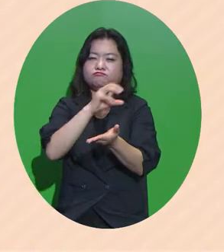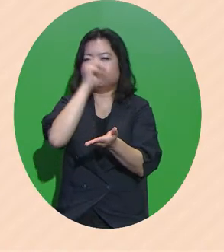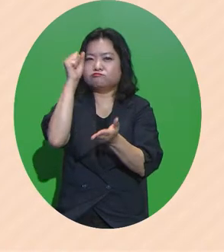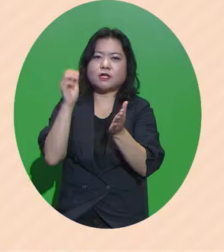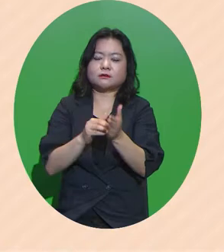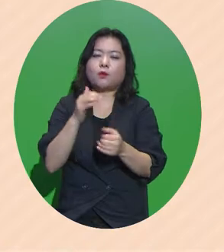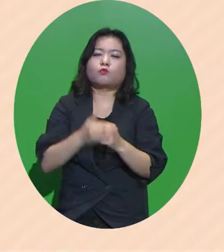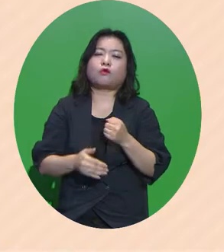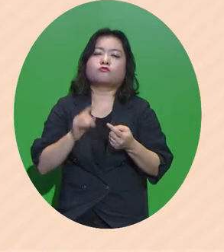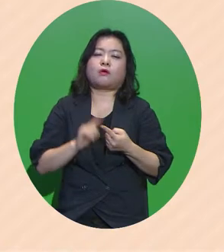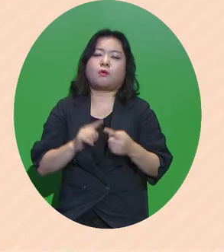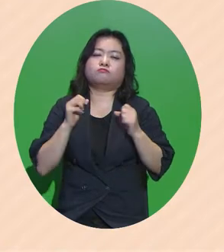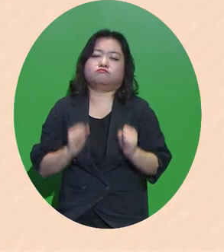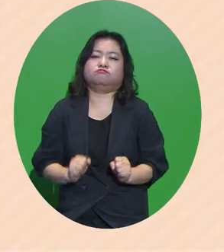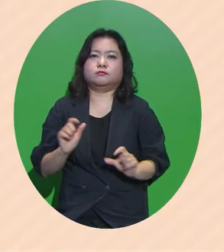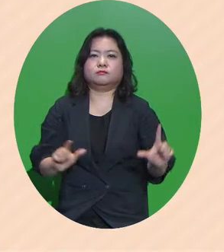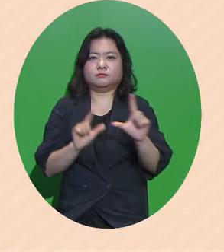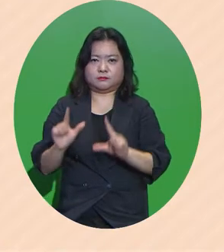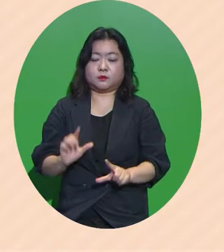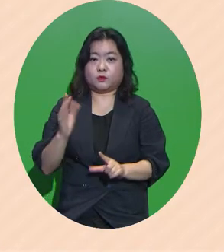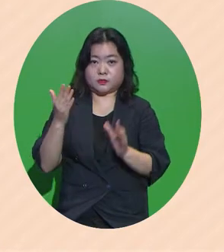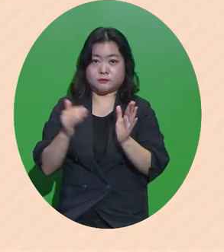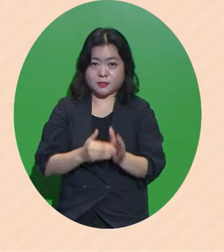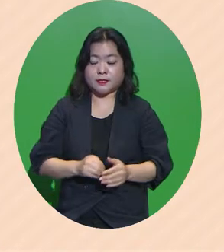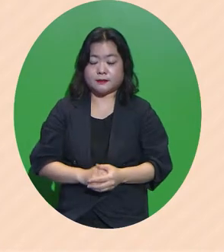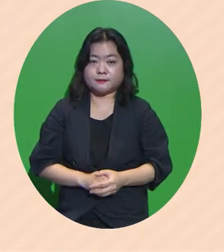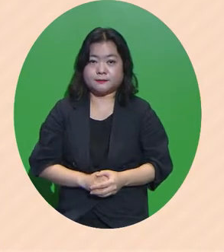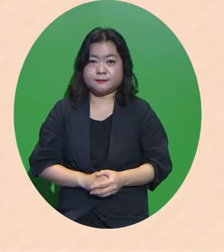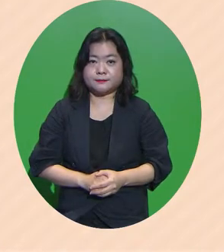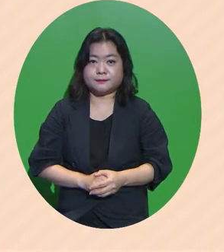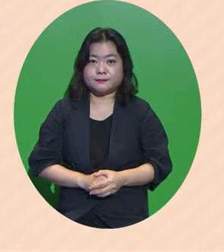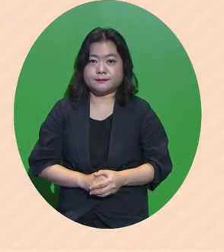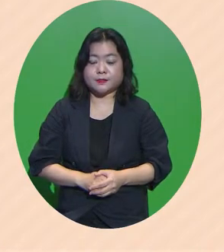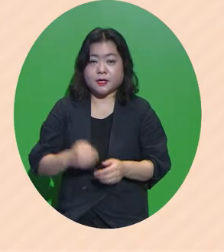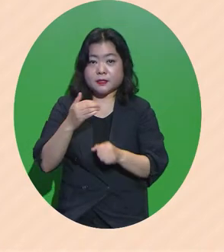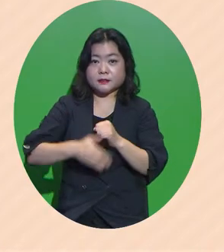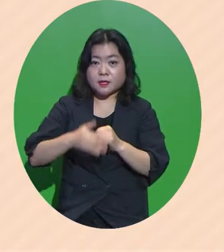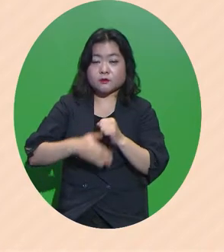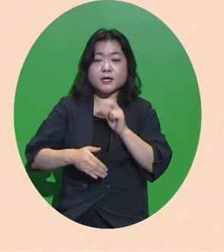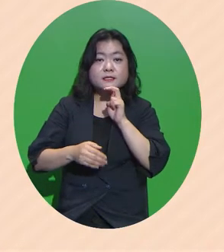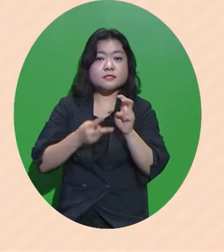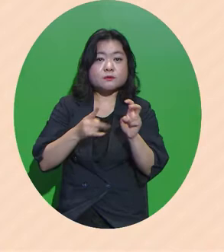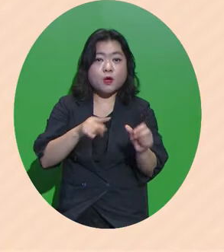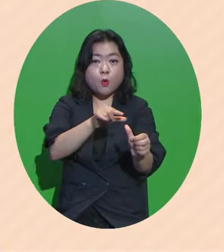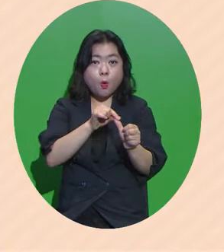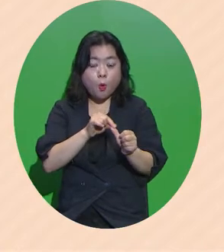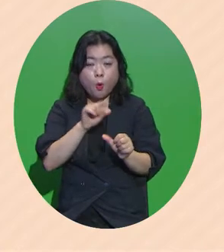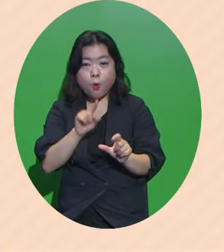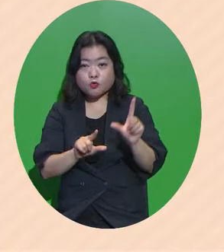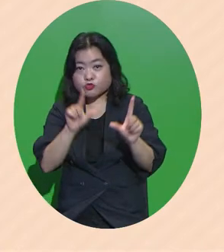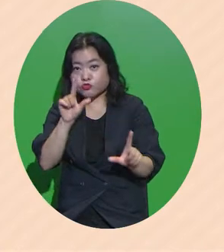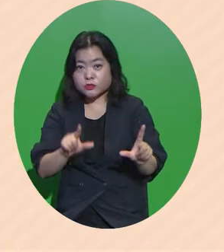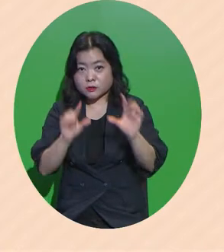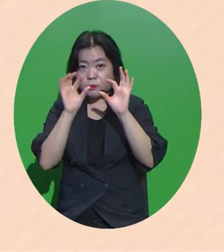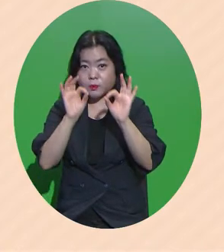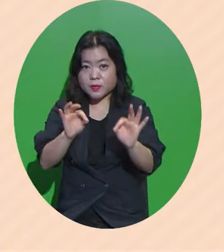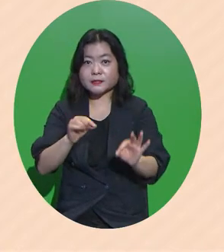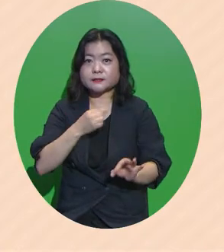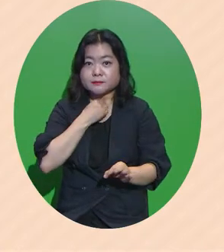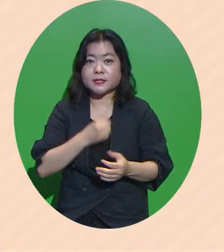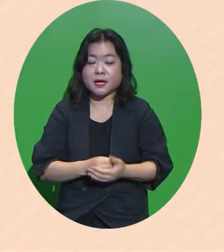대구에 정착하는 계기가 되었습니다 대구의 20대 고용 추이를 살펴보도록 하겠습니다